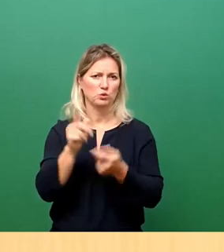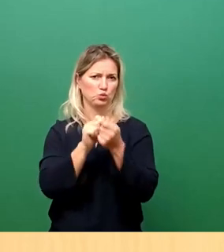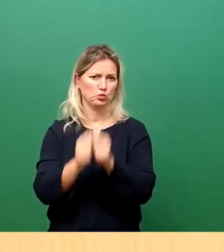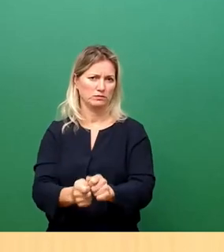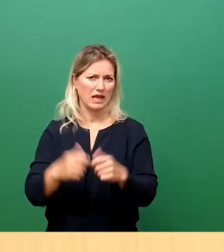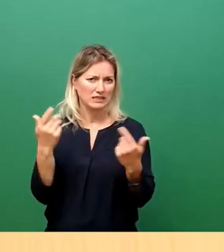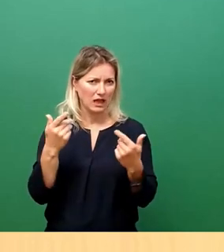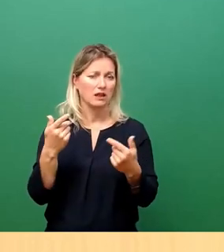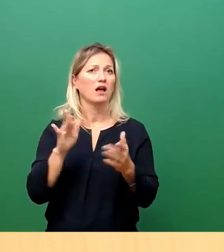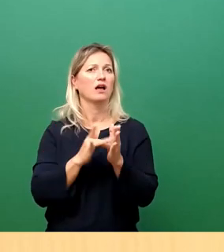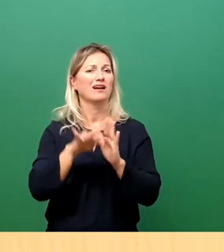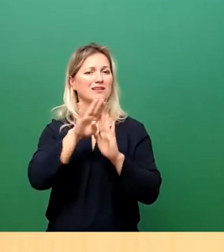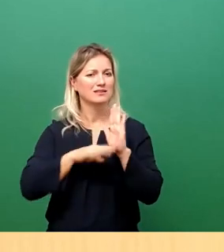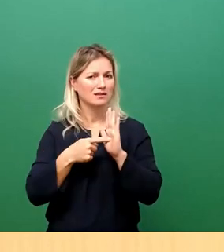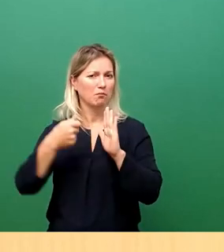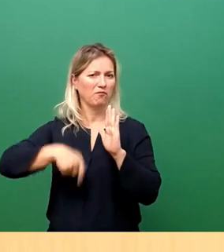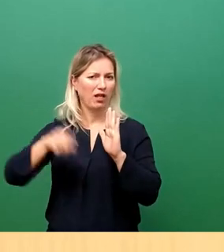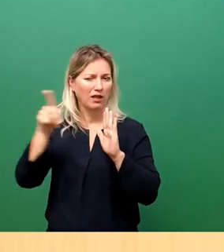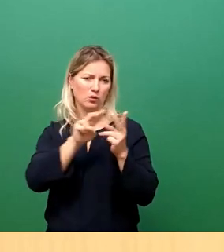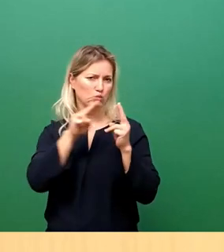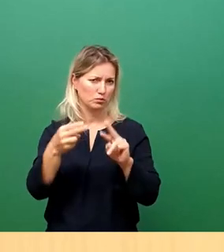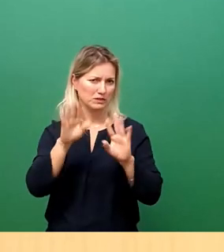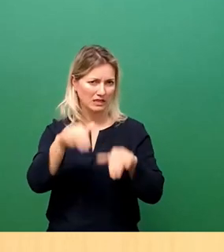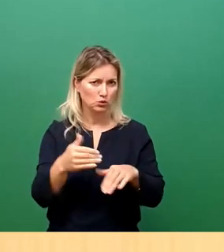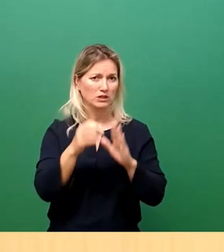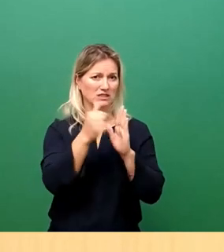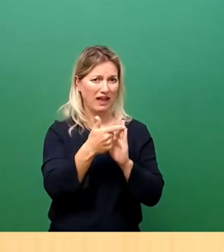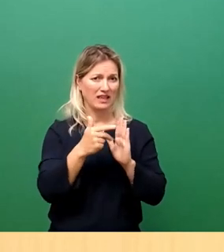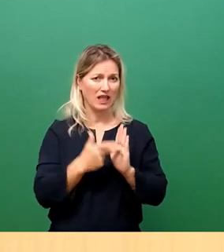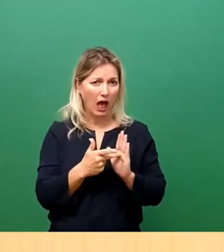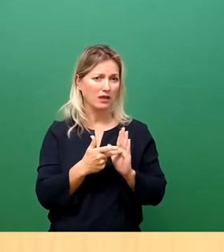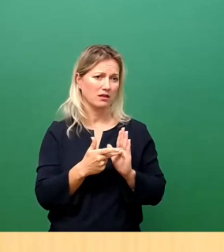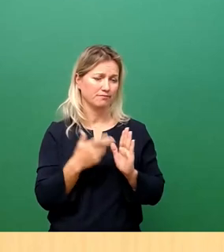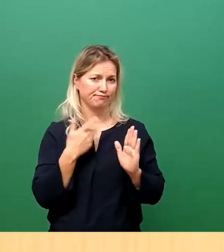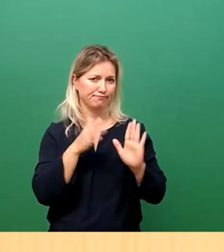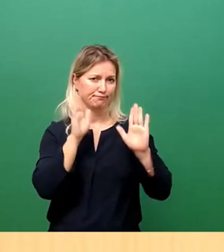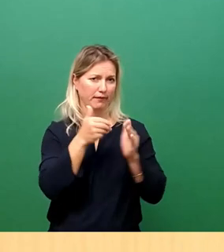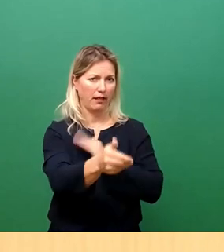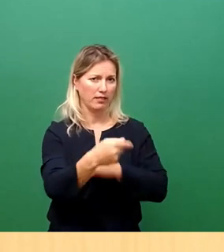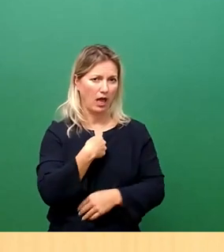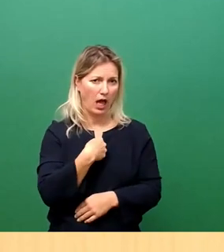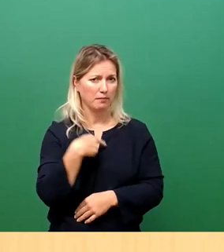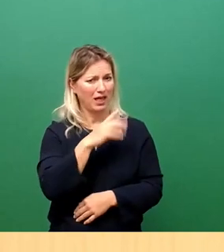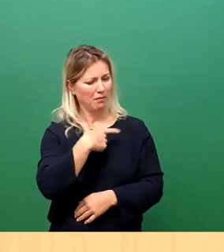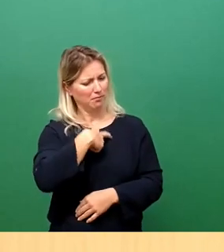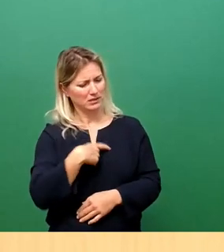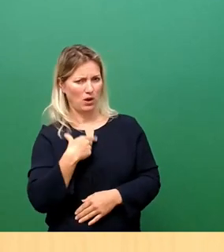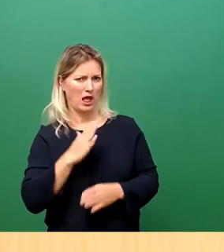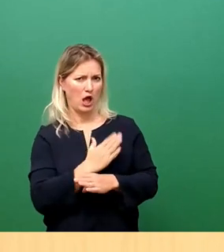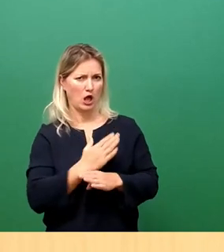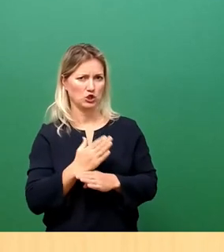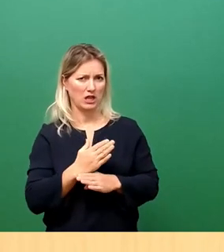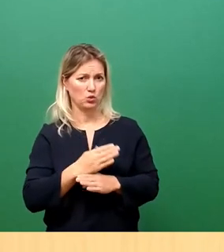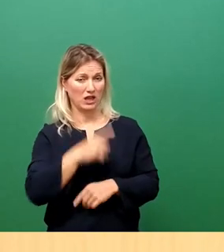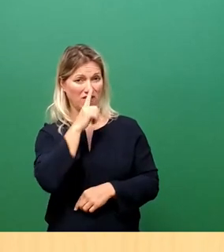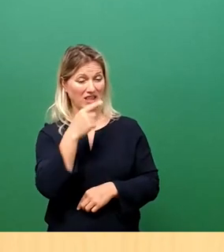sogar aufgrund der Gesetzgebung dazu verpflichtet. Und die Punkte 2 und 3 lehnen wir ab. Das ist durchaus eine persönliche Entscheidung. Und wer seinen Job durch die